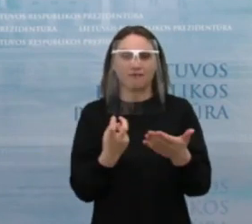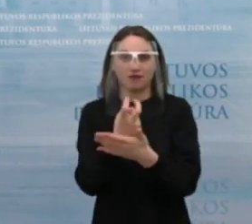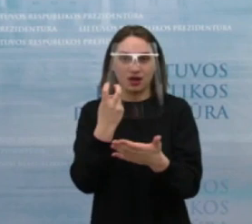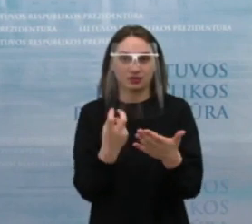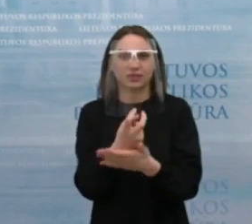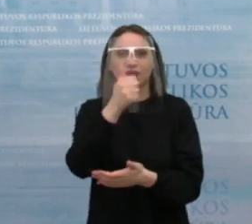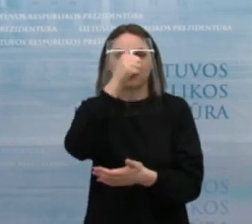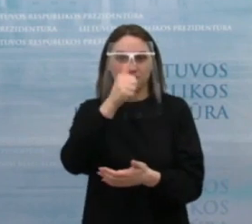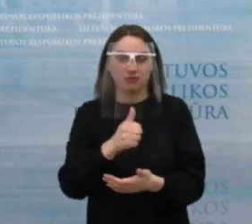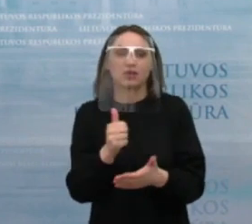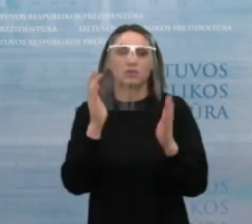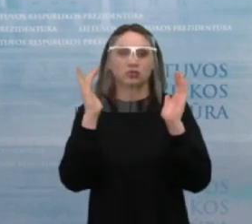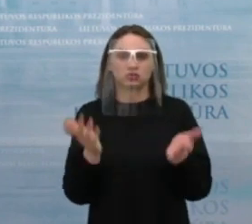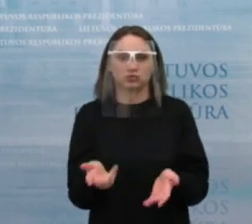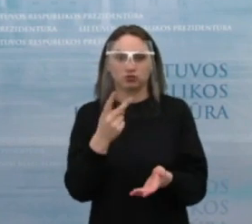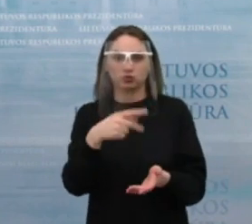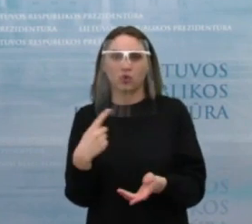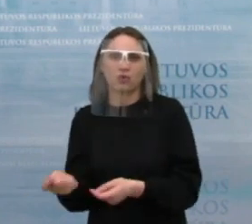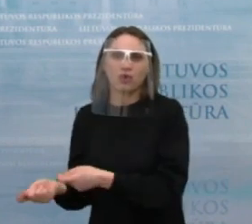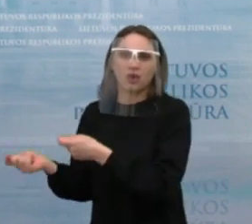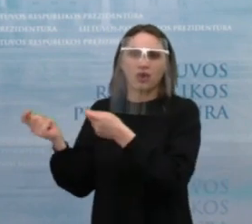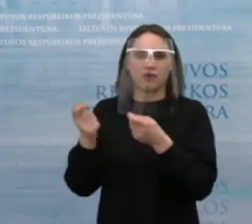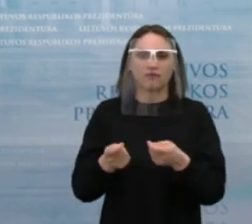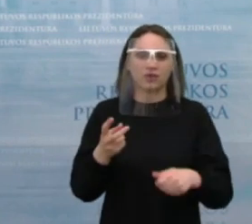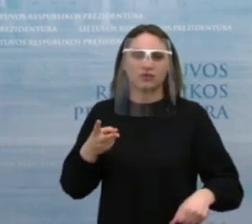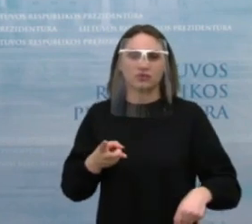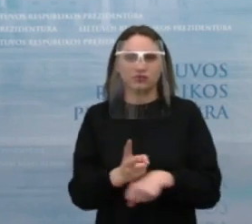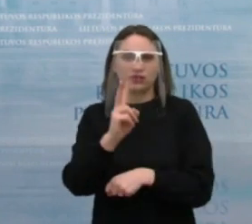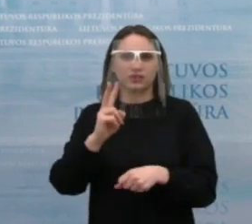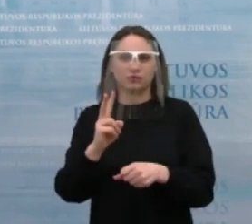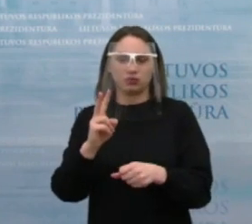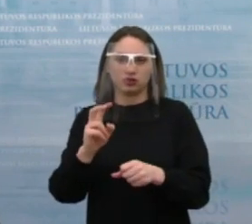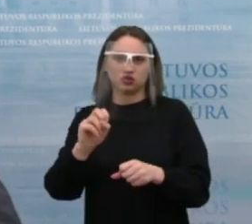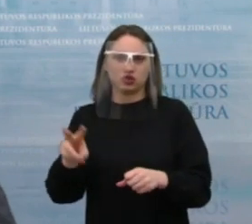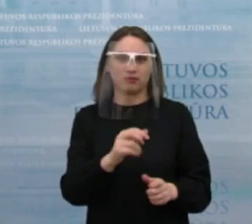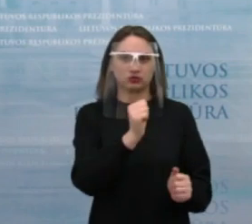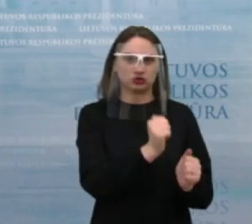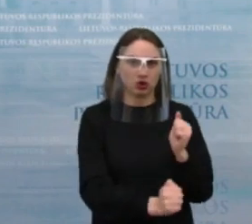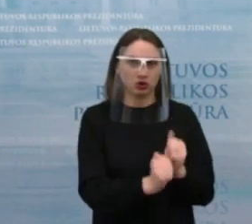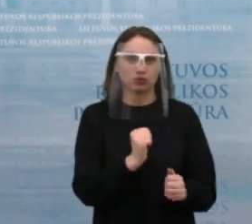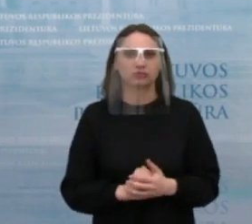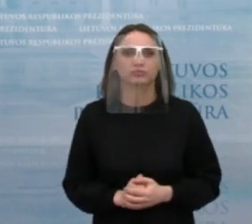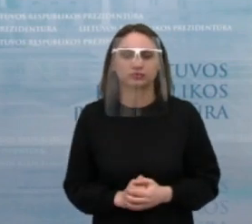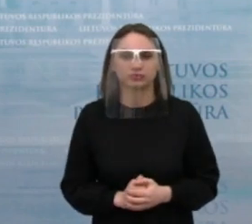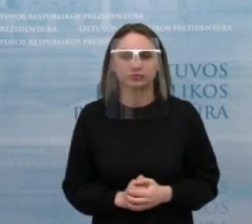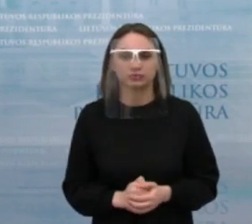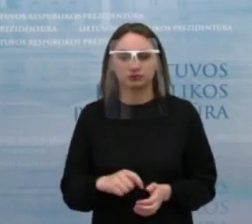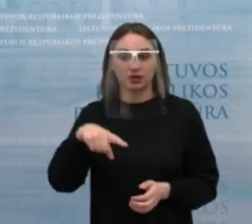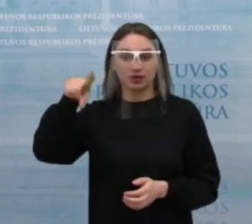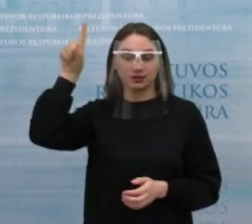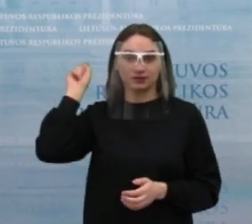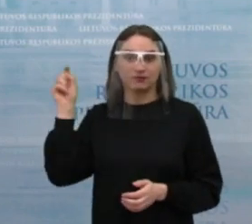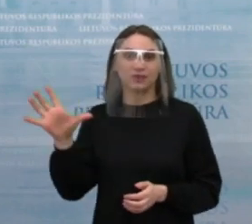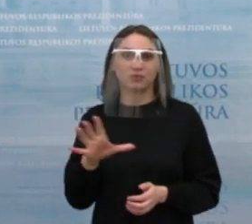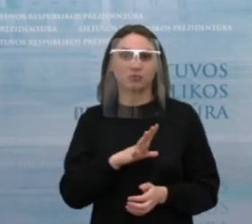mėnesį vakcinų tėkimas išaugo ir beveik du kartus didesnis negu sausio mėnesį. Na ir konkrečiai kalbant, praėjusią savaitę